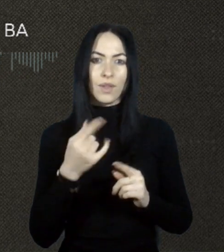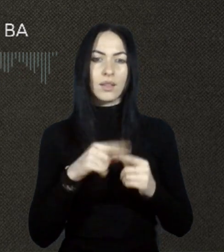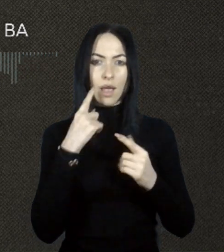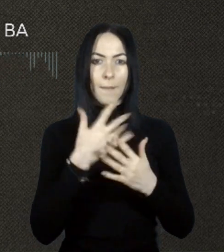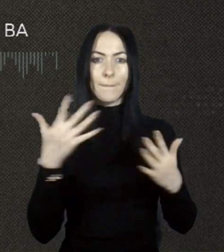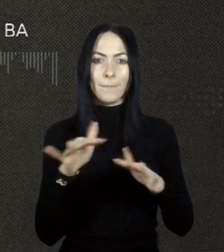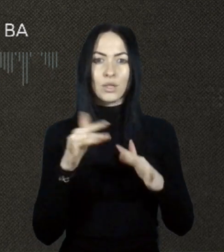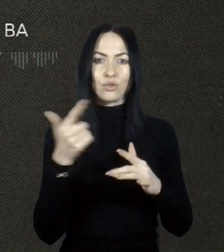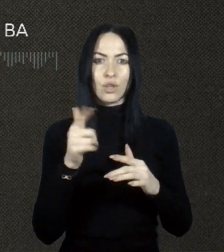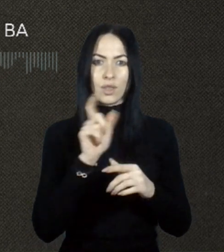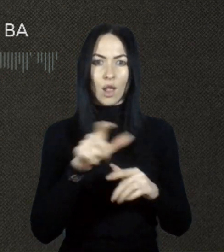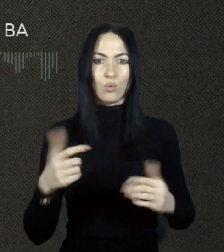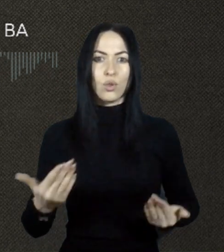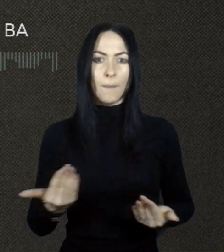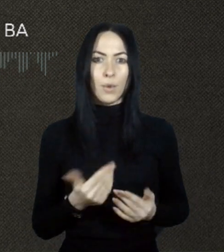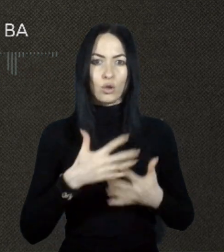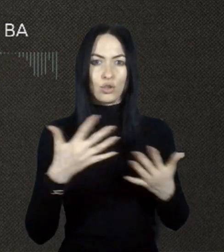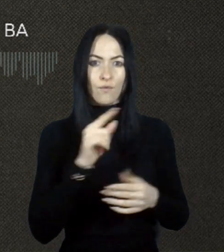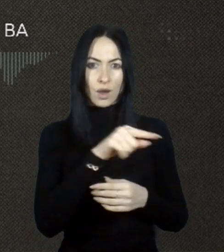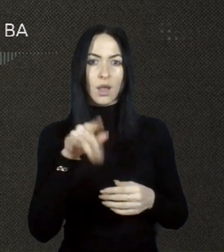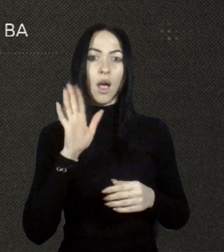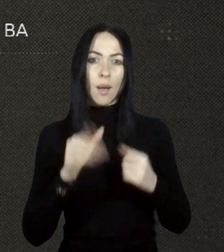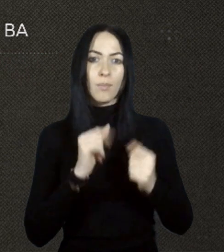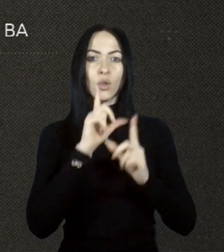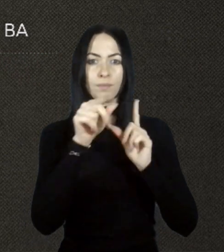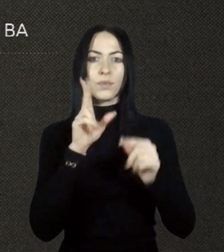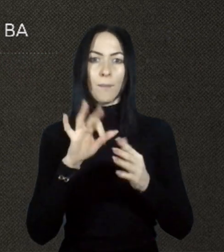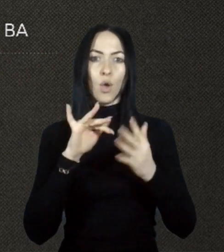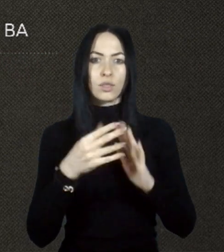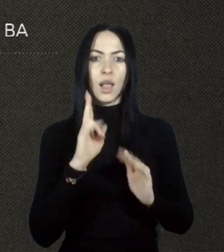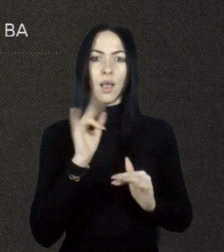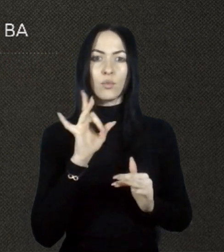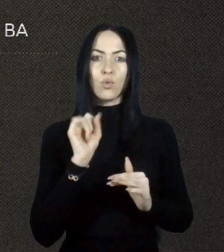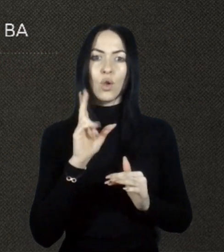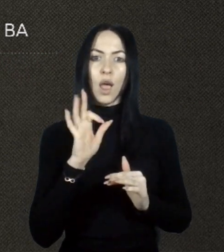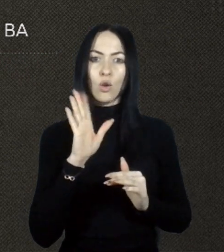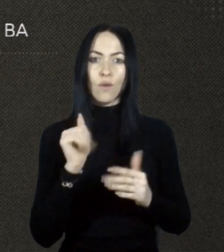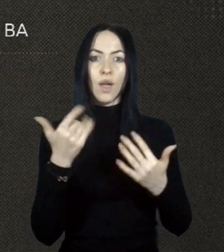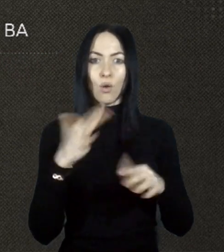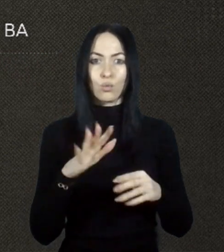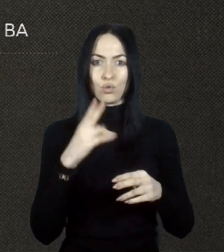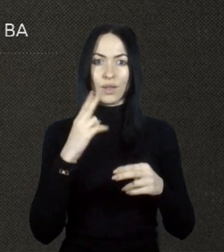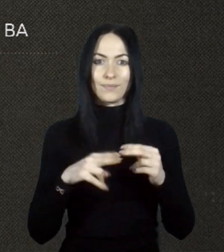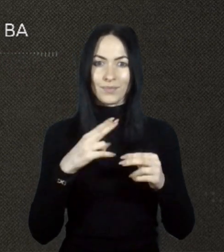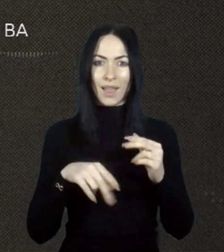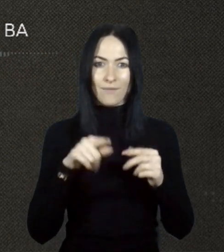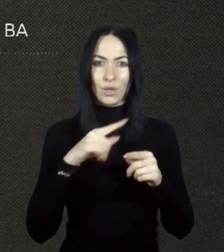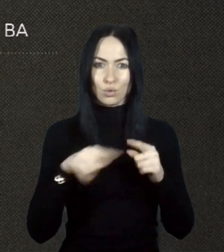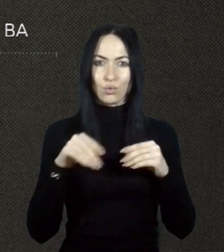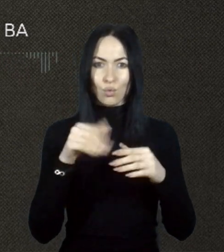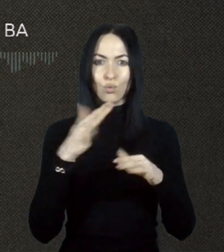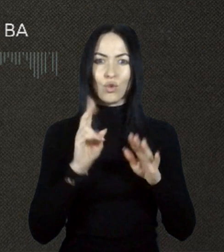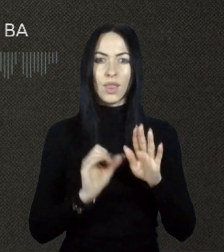прозвиває людей. Потім поїдем по селам. Курахово завершують, вже працюють на Гірнику Курахівки, так що